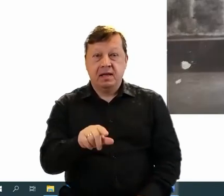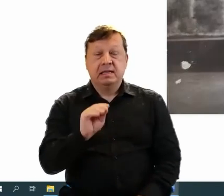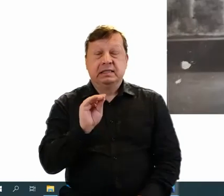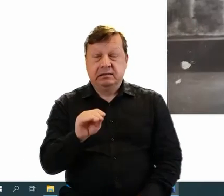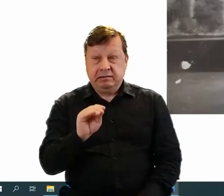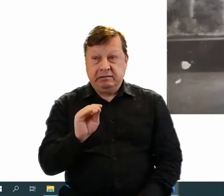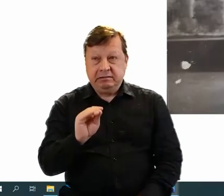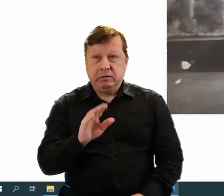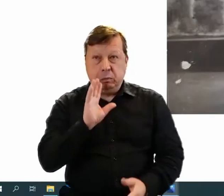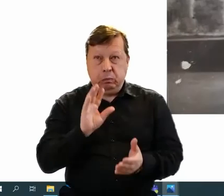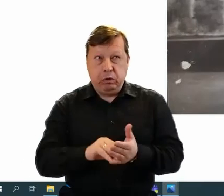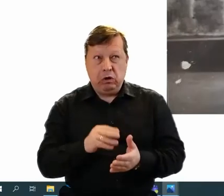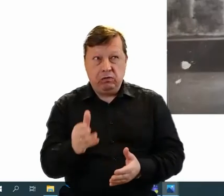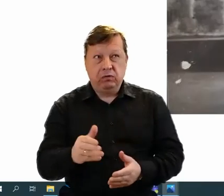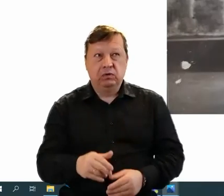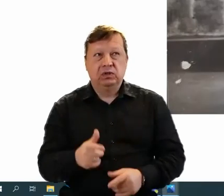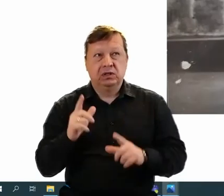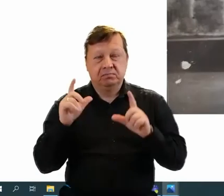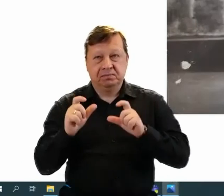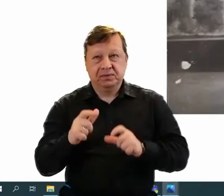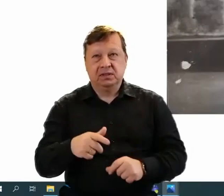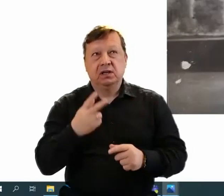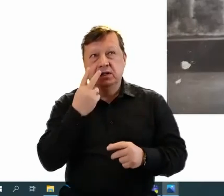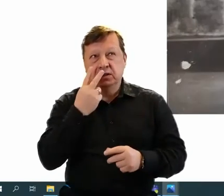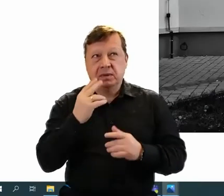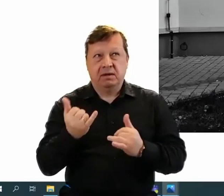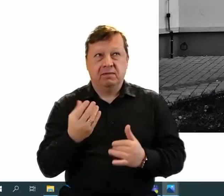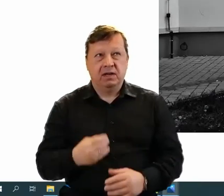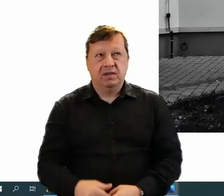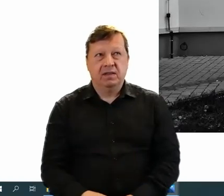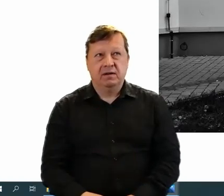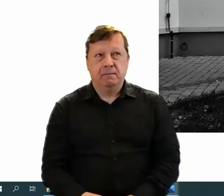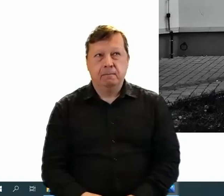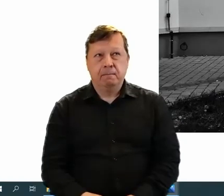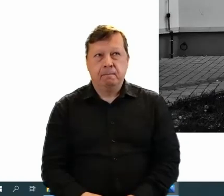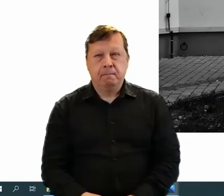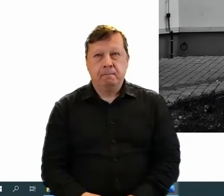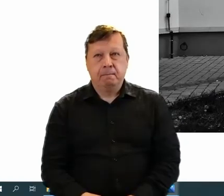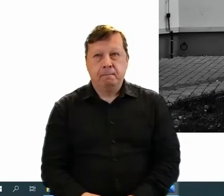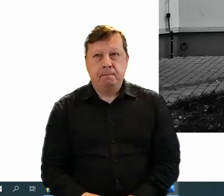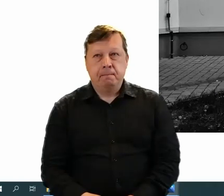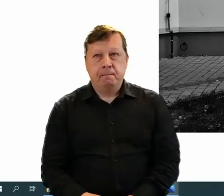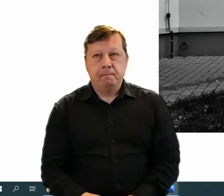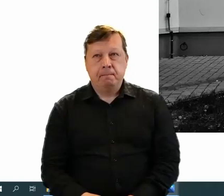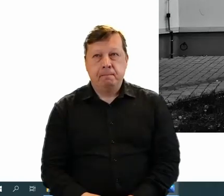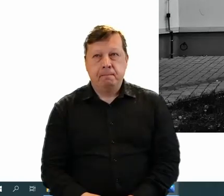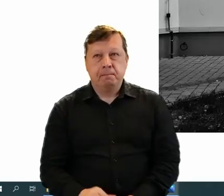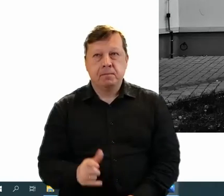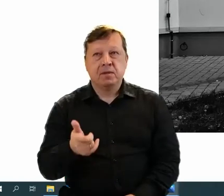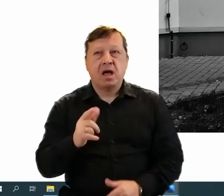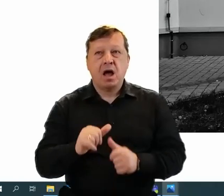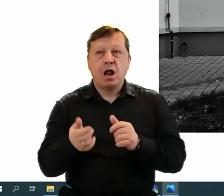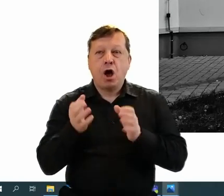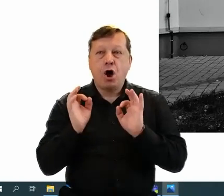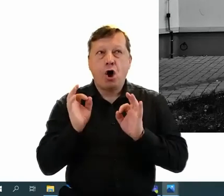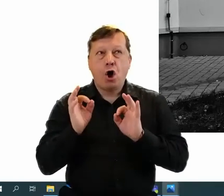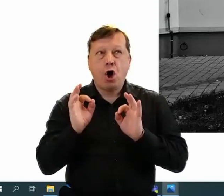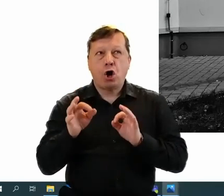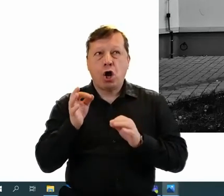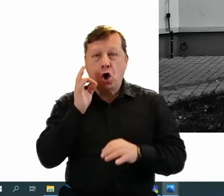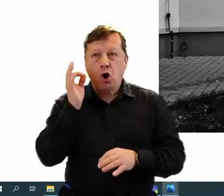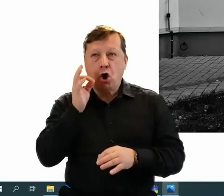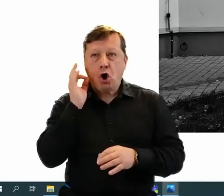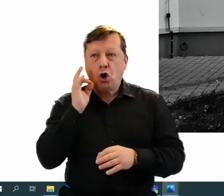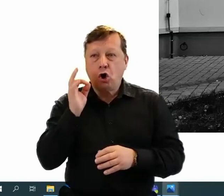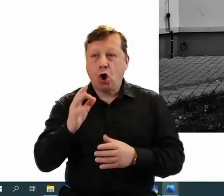tego zdjęcia. Wygląda ono nieco inaczej. Ponieważ nie udało nam się oryginalnego kota namówić do współpracy. W